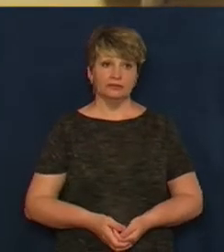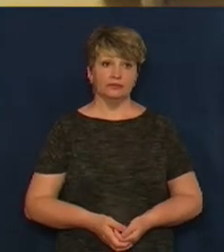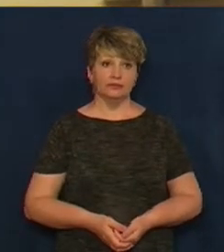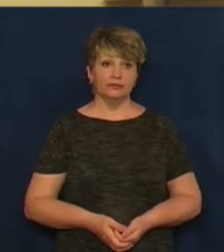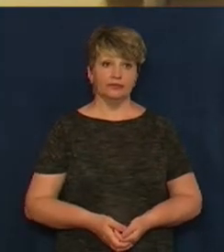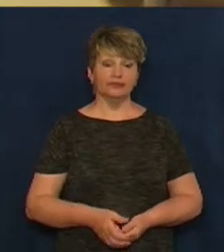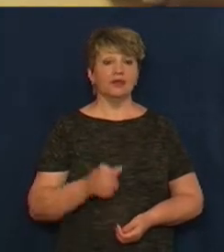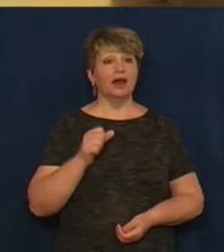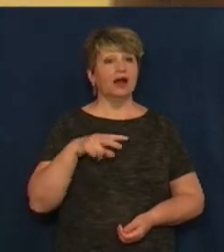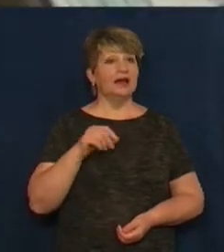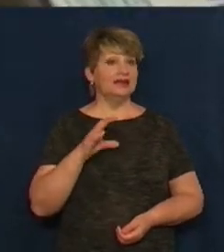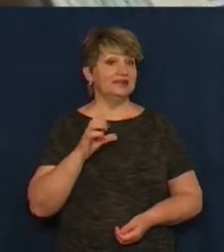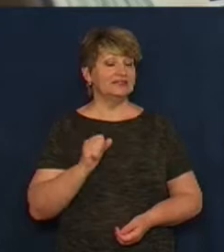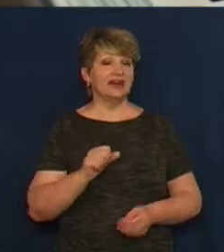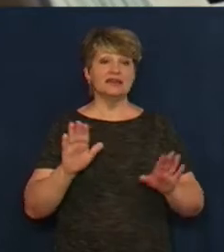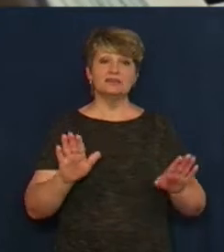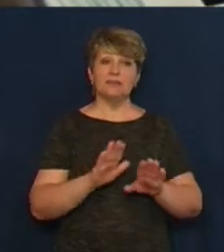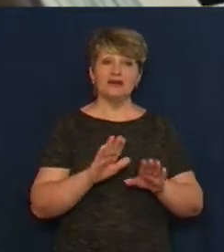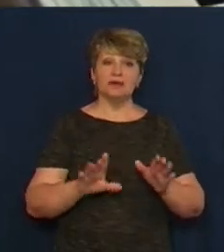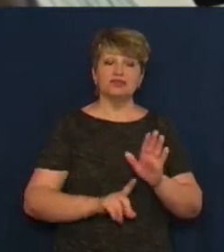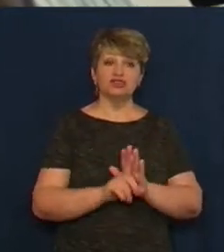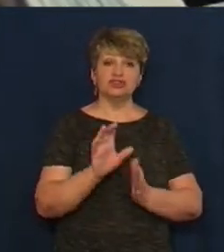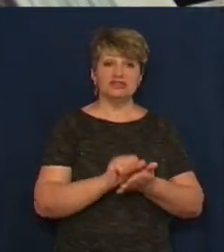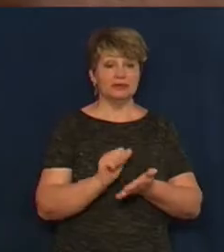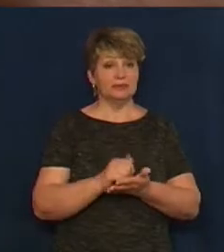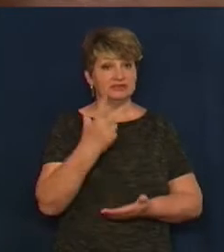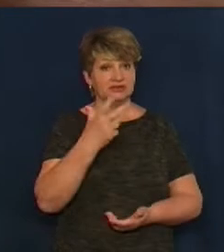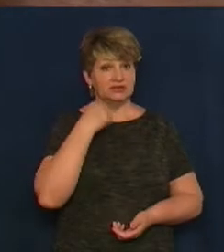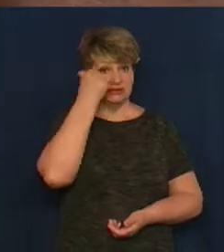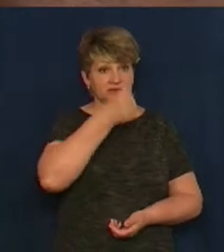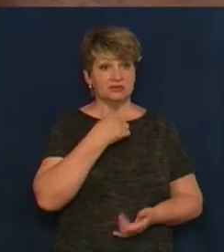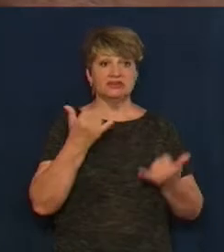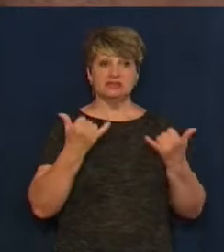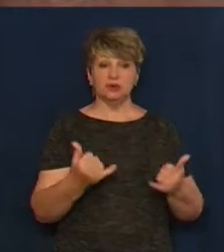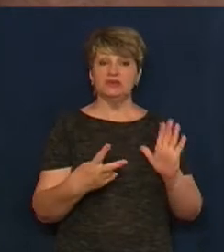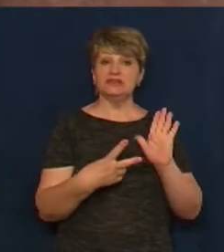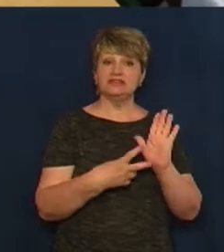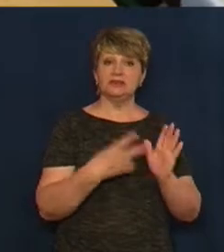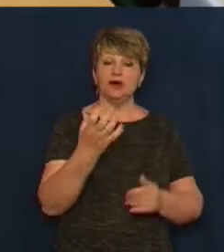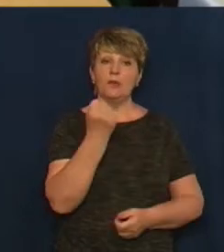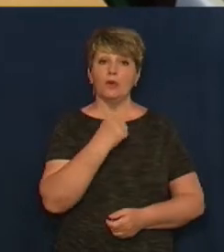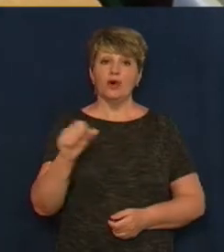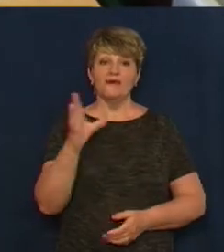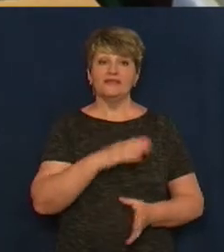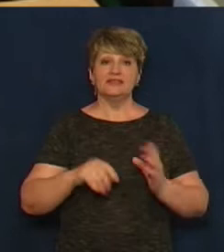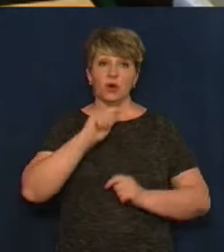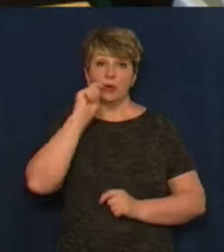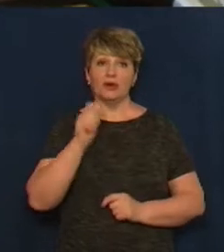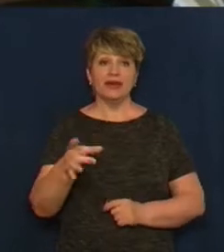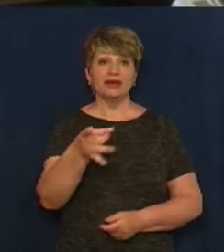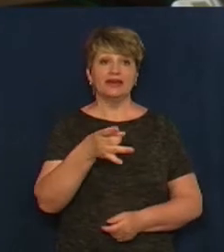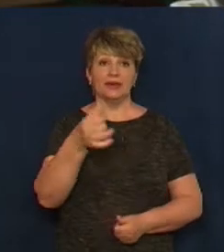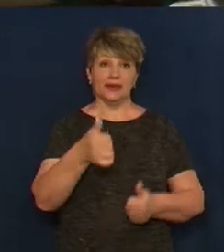Аліса Петрова сольним співом почала займатися з трьох років. Сьогодні їй сім, вона переможниця всеукраїнських та регіональних